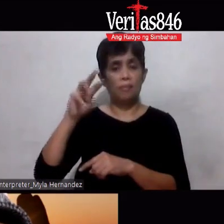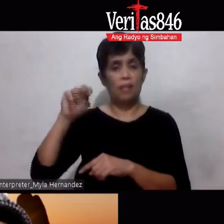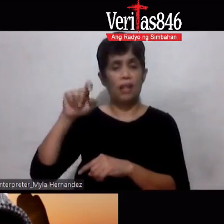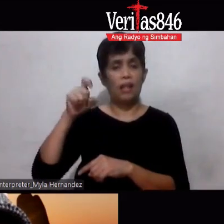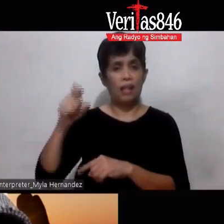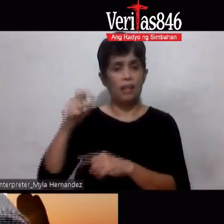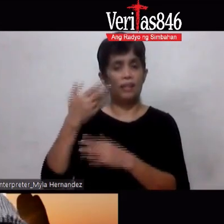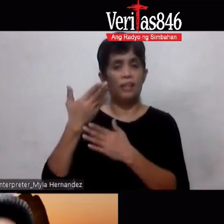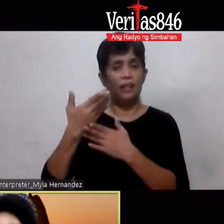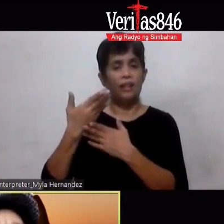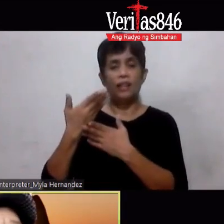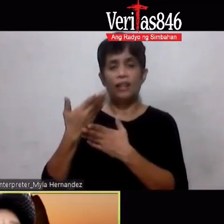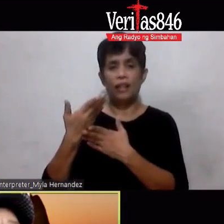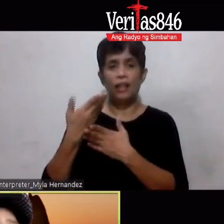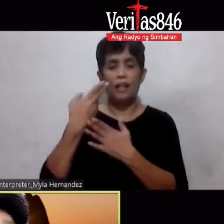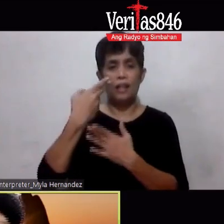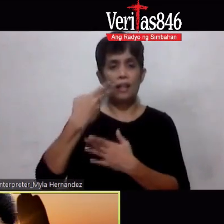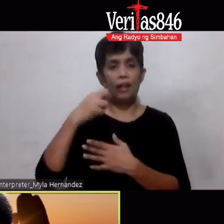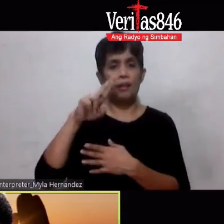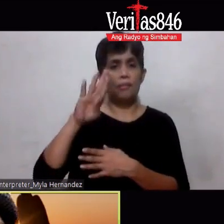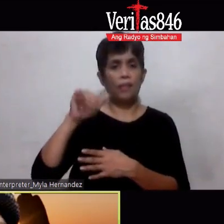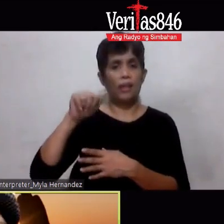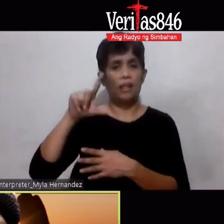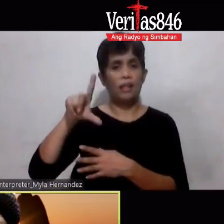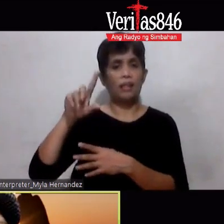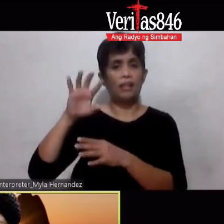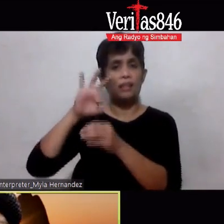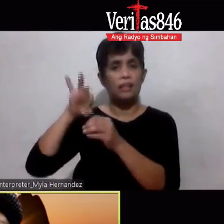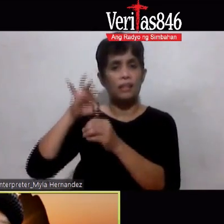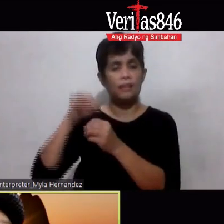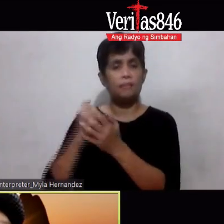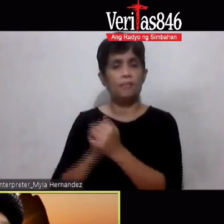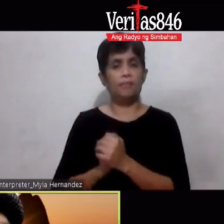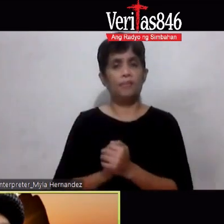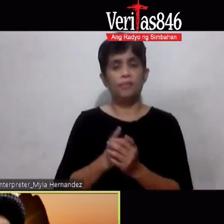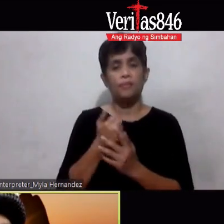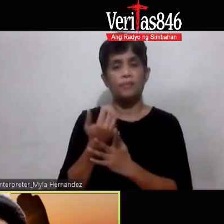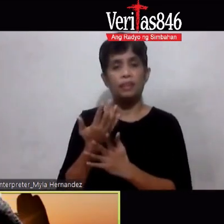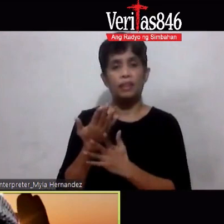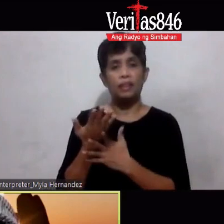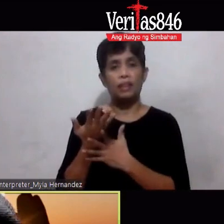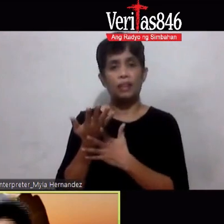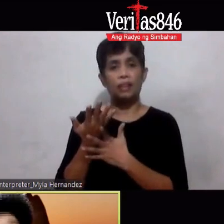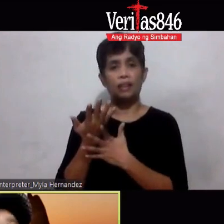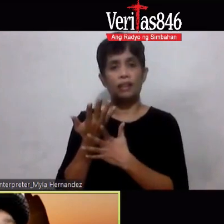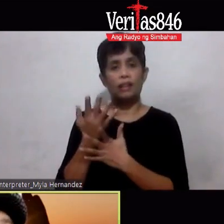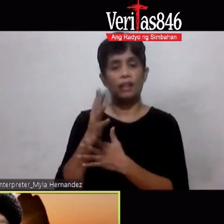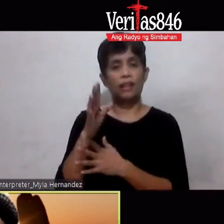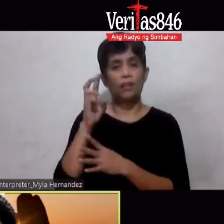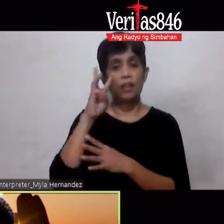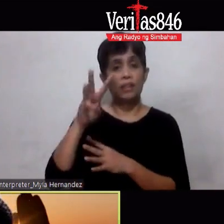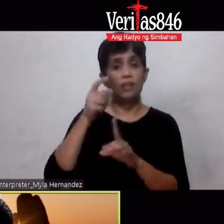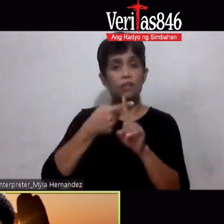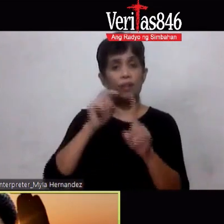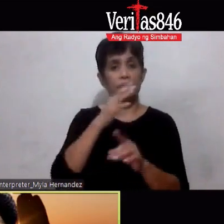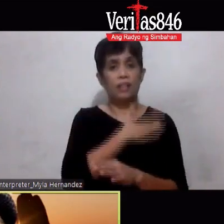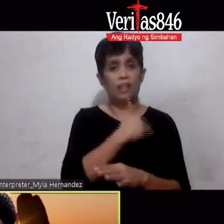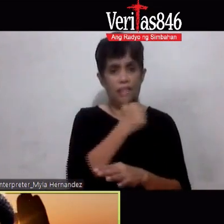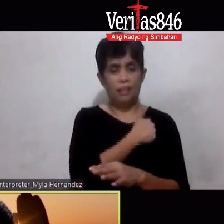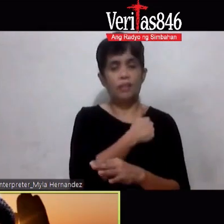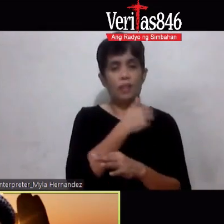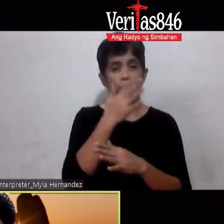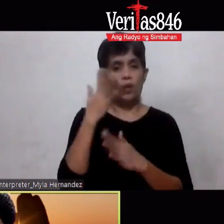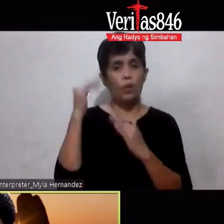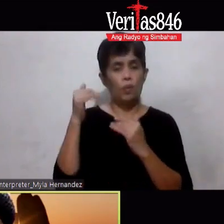walang tapon yan yes si Judith dumaging po yung tinutukoy natin watching from Canada sana po maibahagi nyo na sa mga kababayan